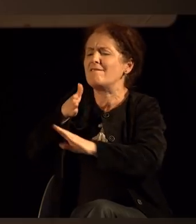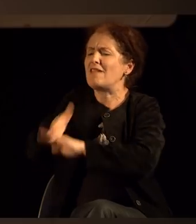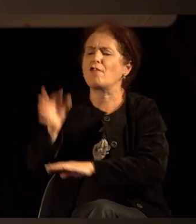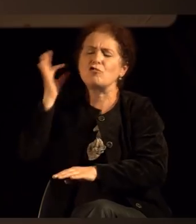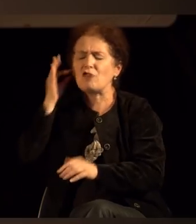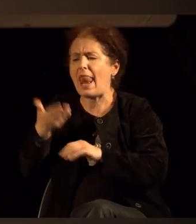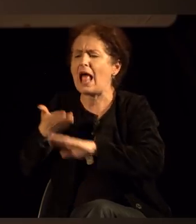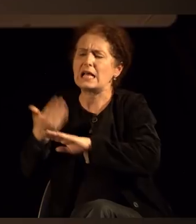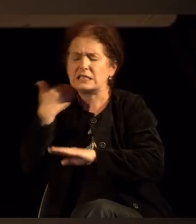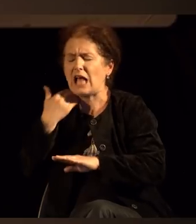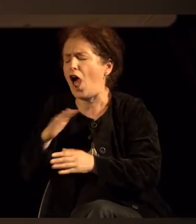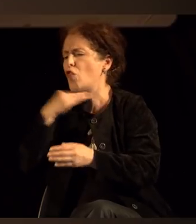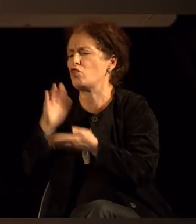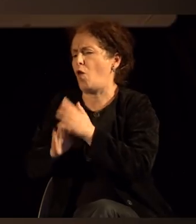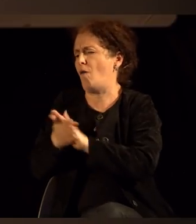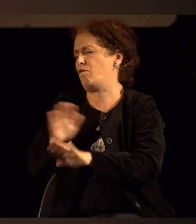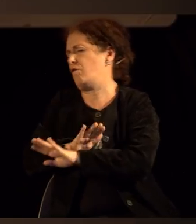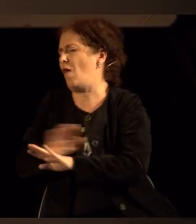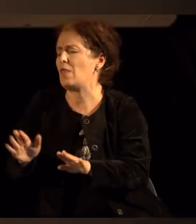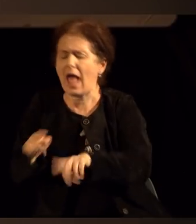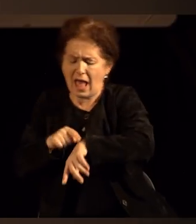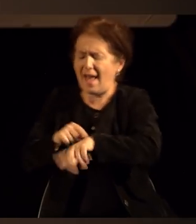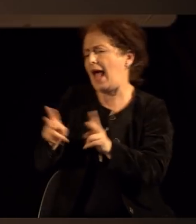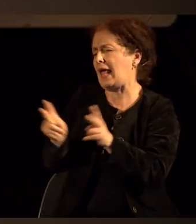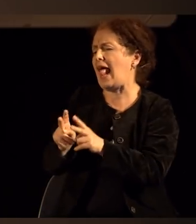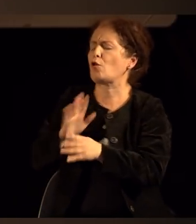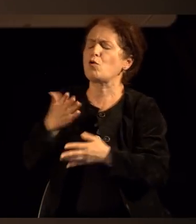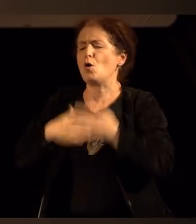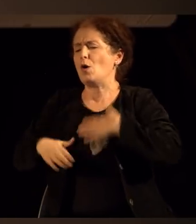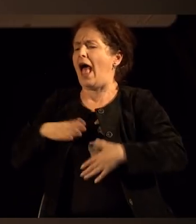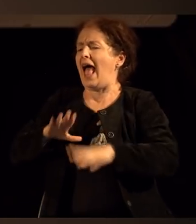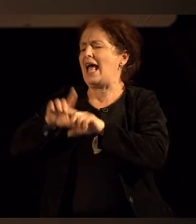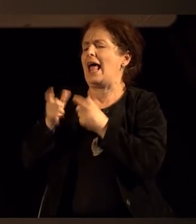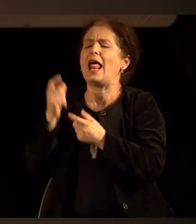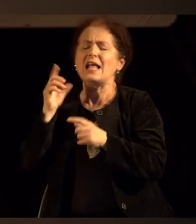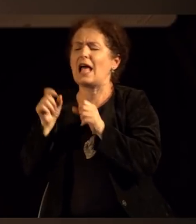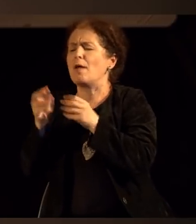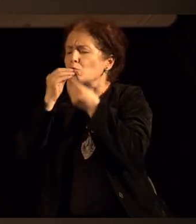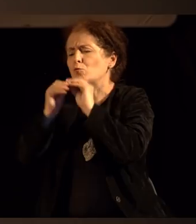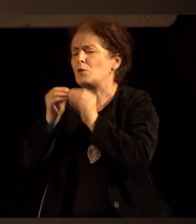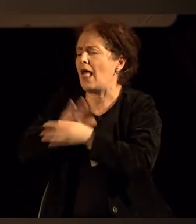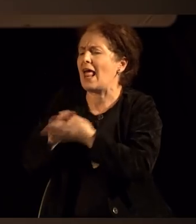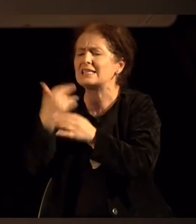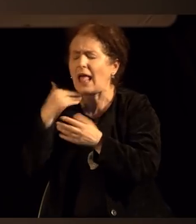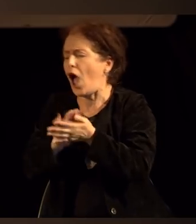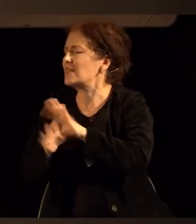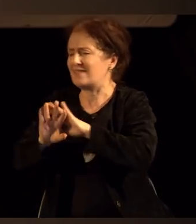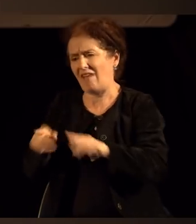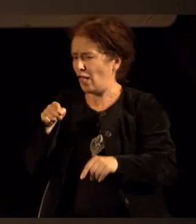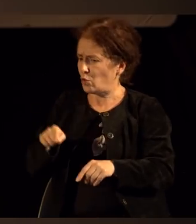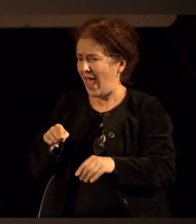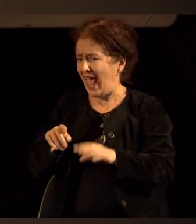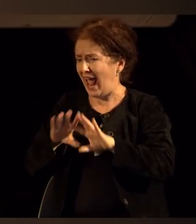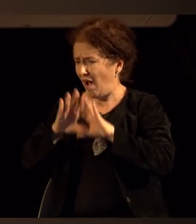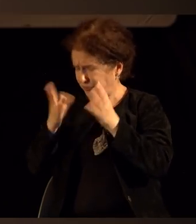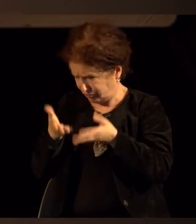и за некој одредено време се доживува оргазмот и тоа е све. И тоа е таа